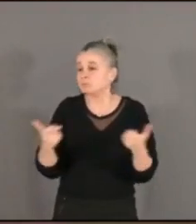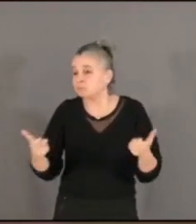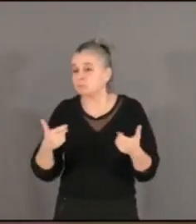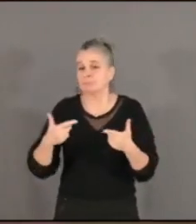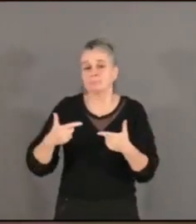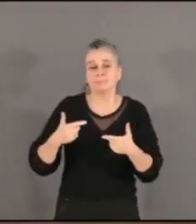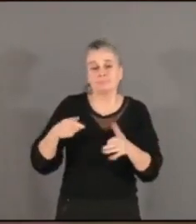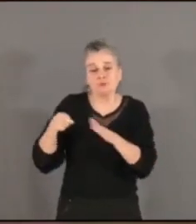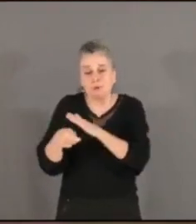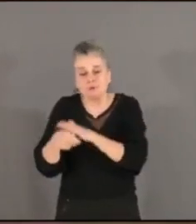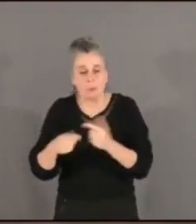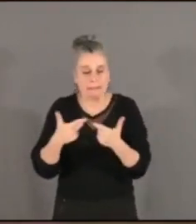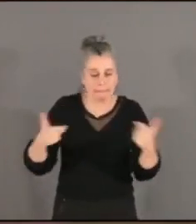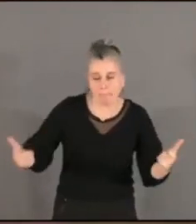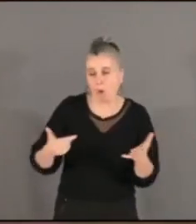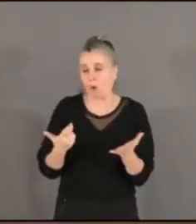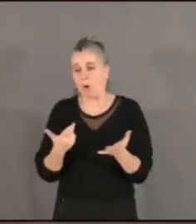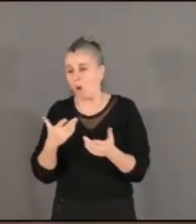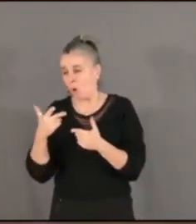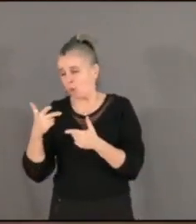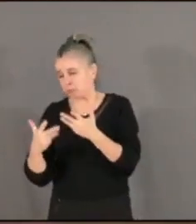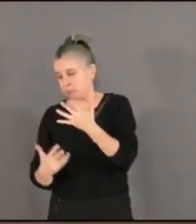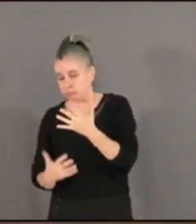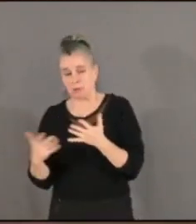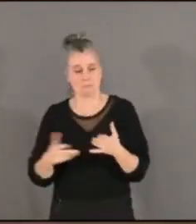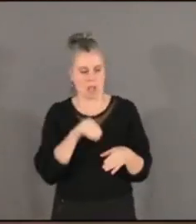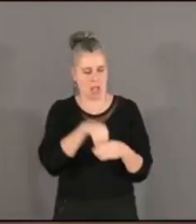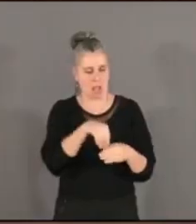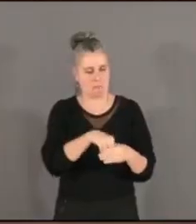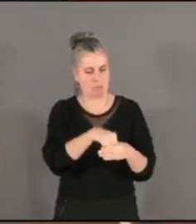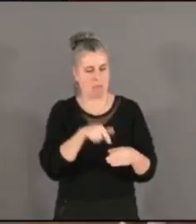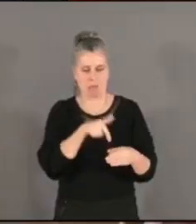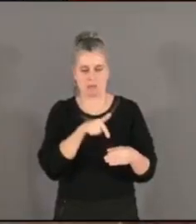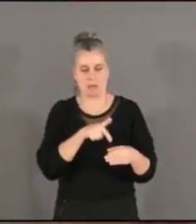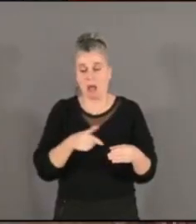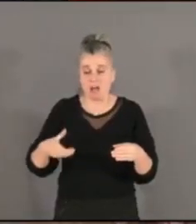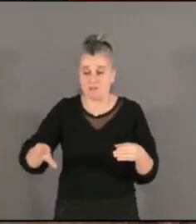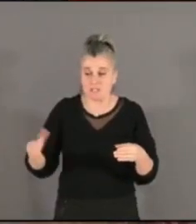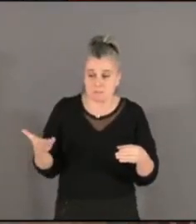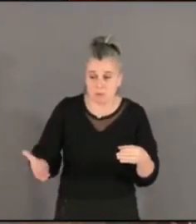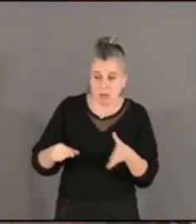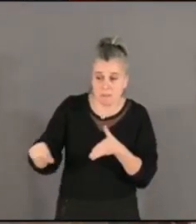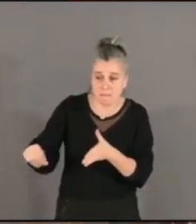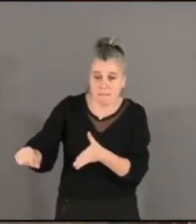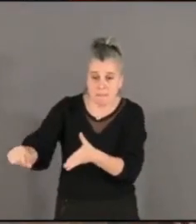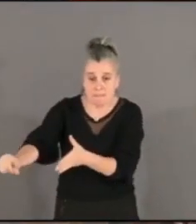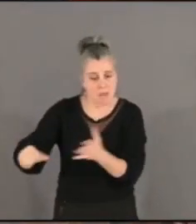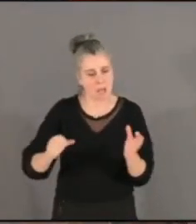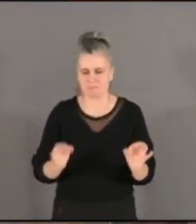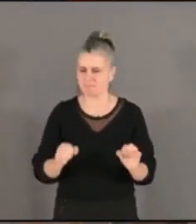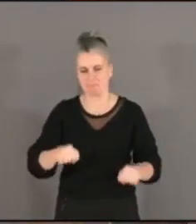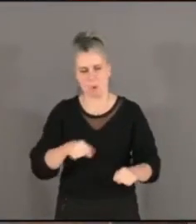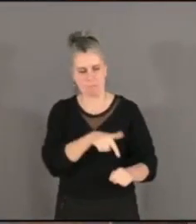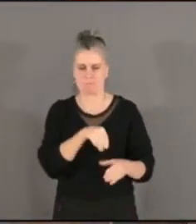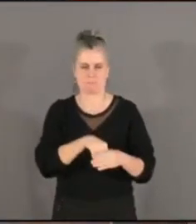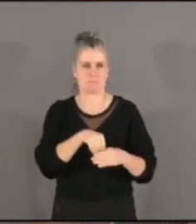d'actifs. Mais l'épargne reste néanmoins la ressource la plus sûre pour financer ses investissements de façon pérenne et disposer par ailleurs d'un effet